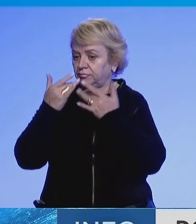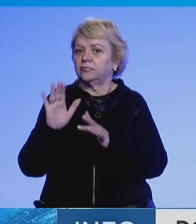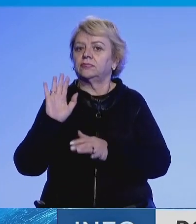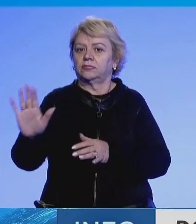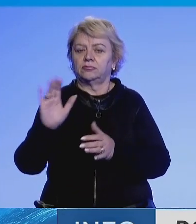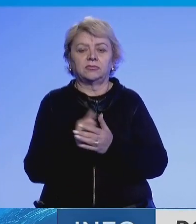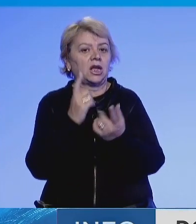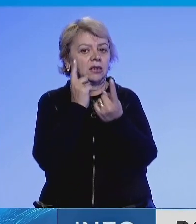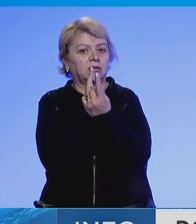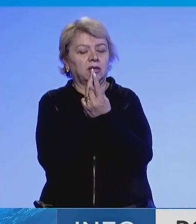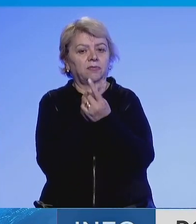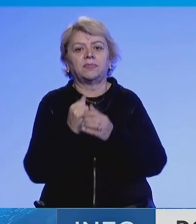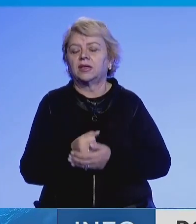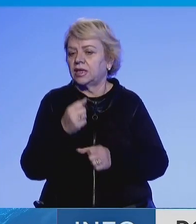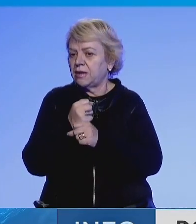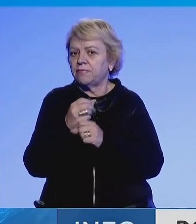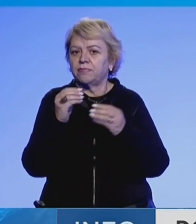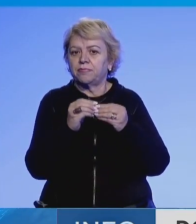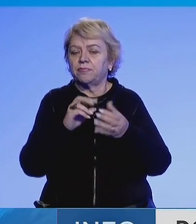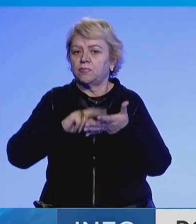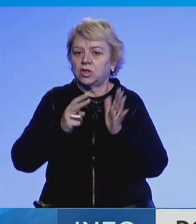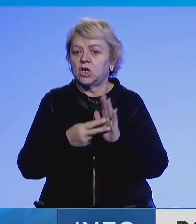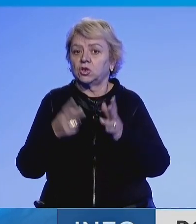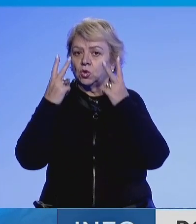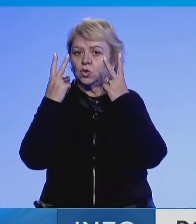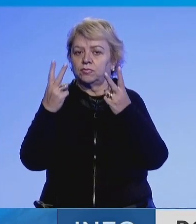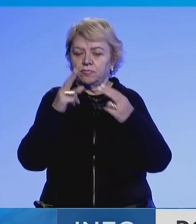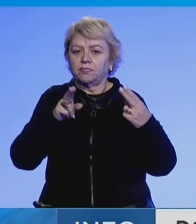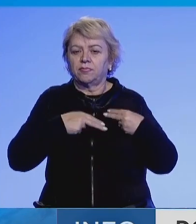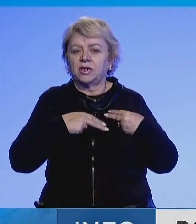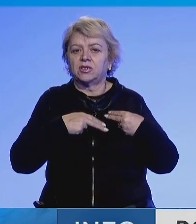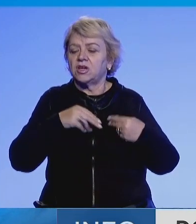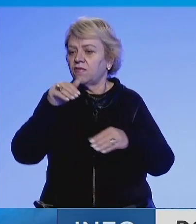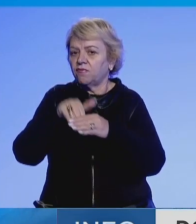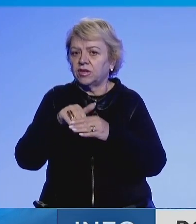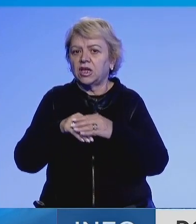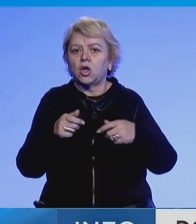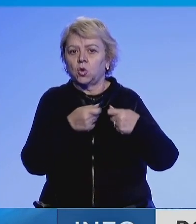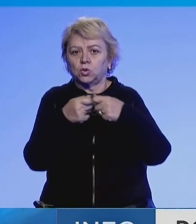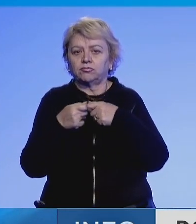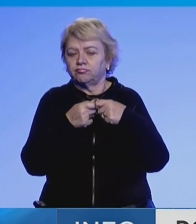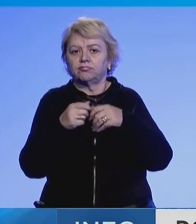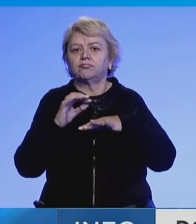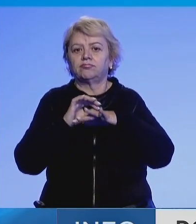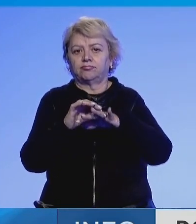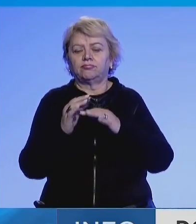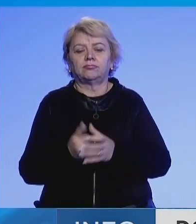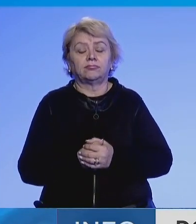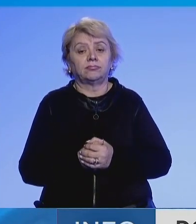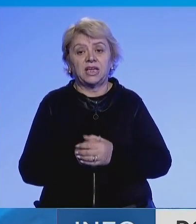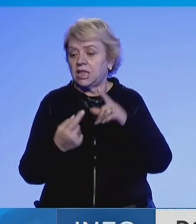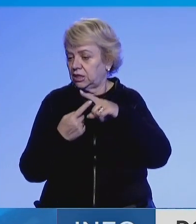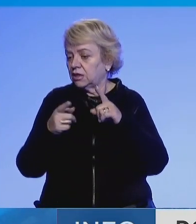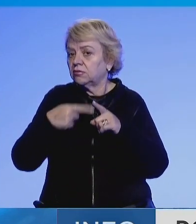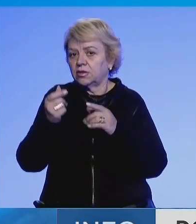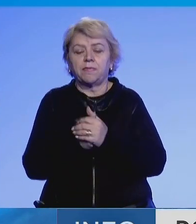vjen pas një takimi me Graham Brady, politikani kryesor që është përgjegjës për votat dhe reorganizimet e liderëshipit. Trasë tha